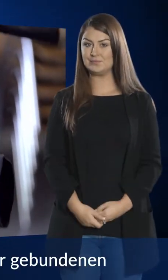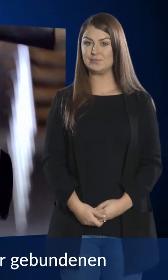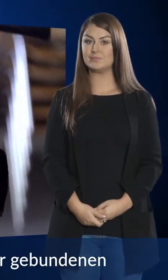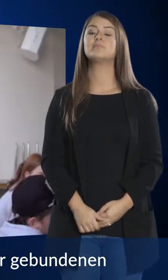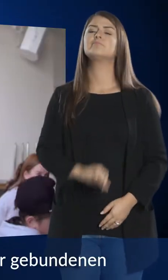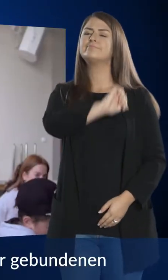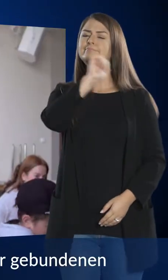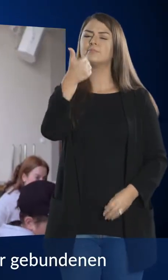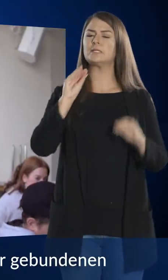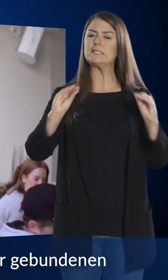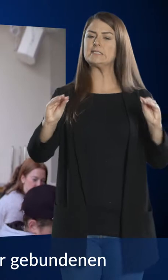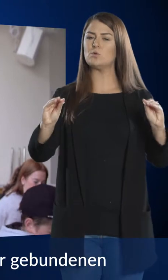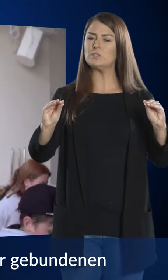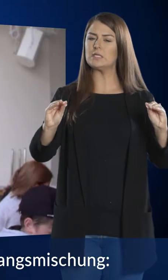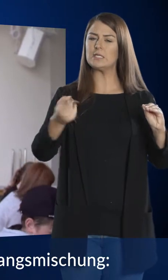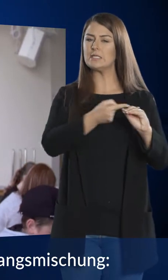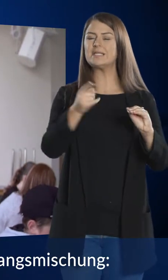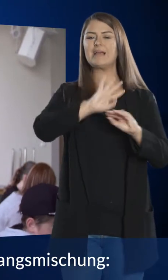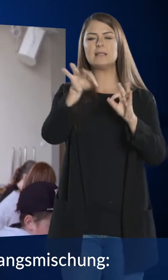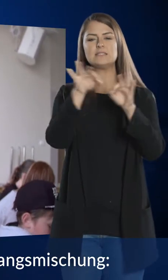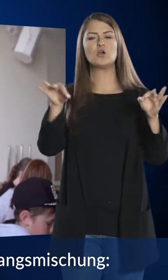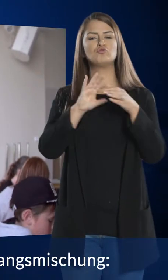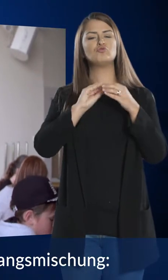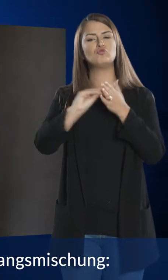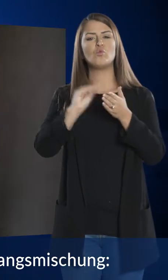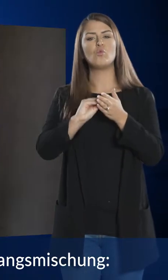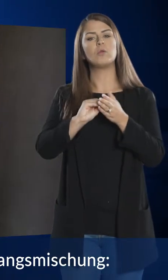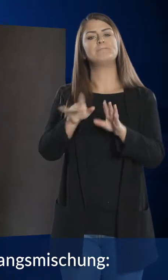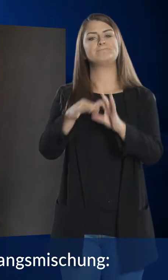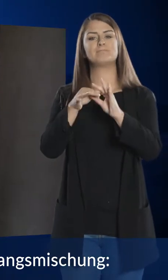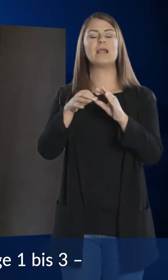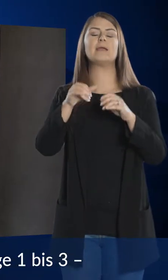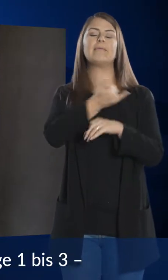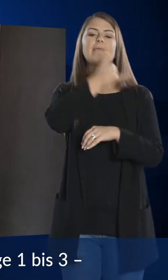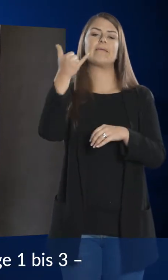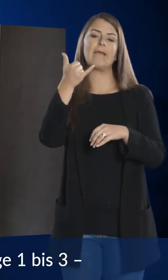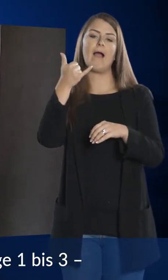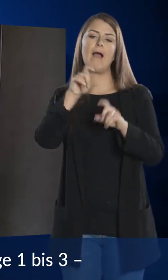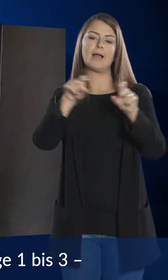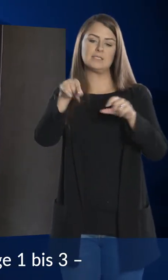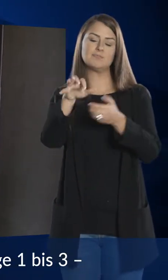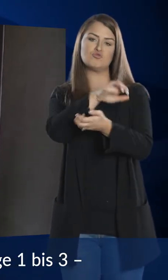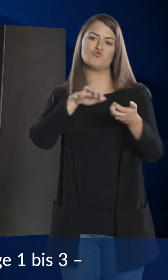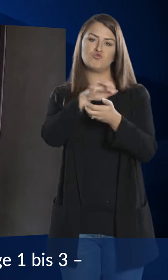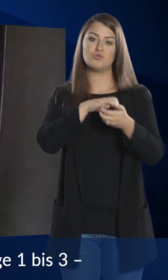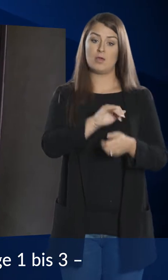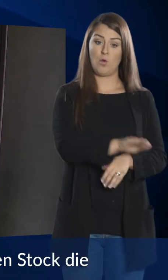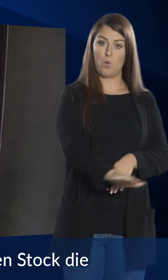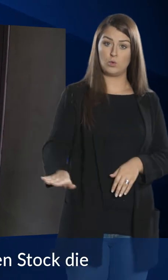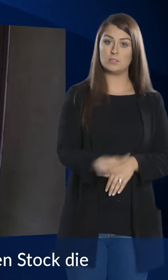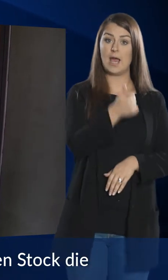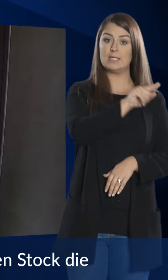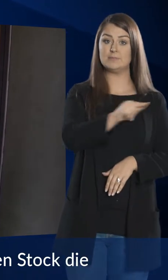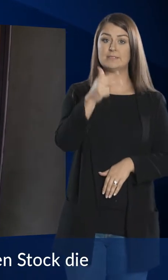Fast der gesamte Unterricht der gebundenen Ganztagsschule erfolgt in Jahrgangsmischung. Im Erdgeschoss die Jahrgänge 1 bis 3,